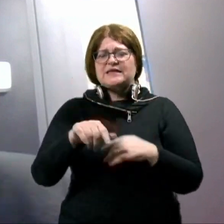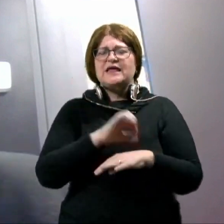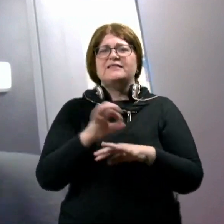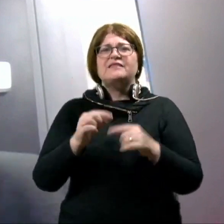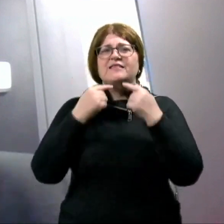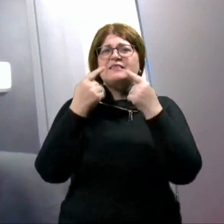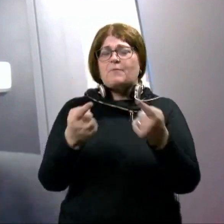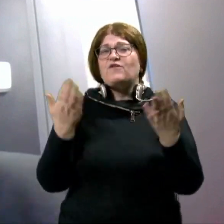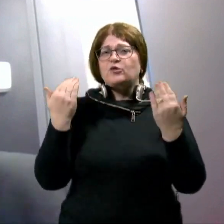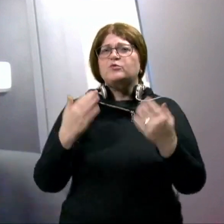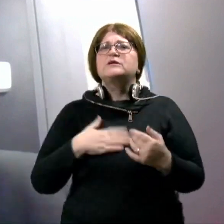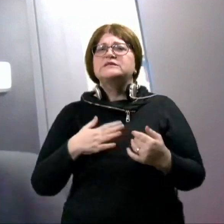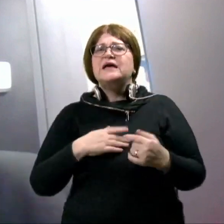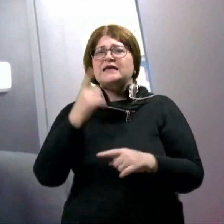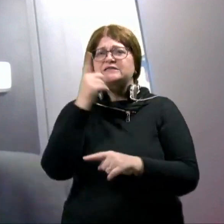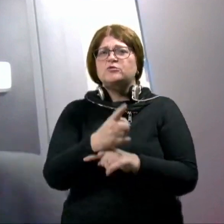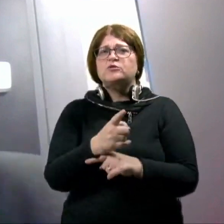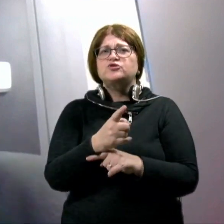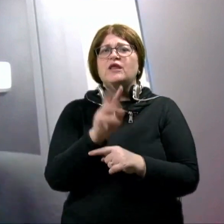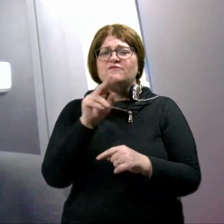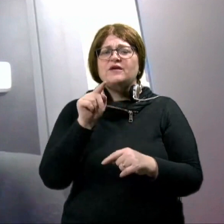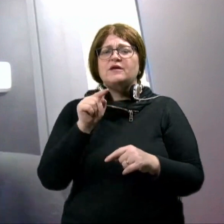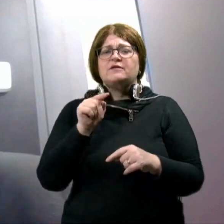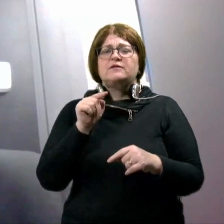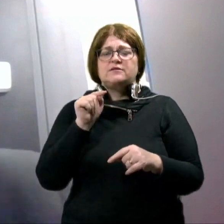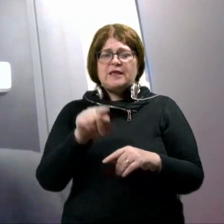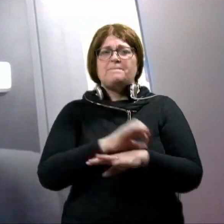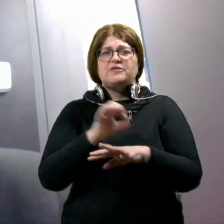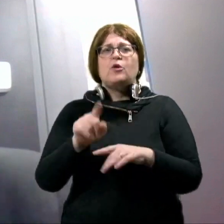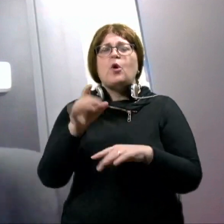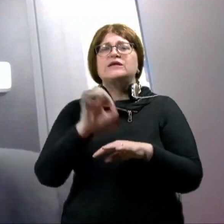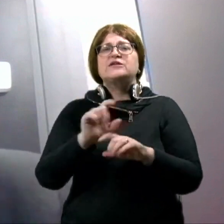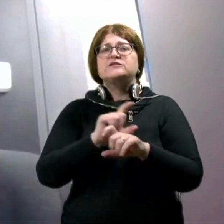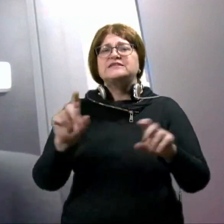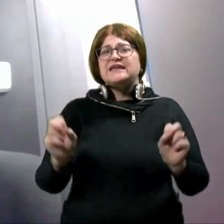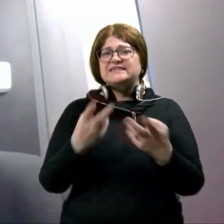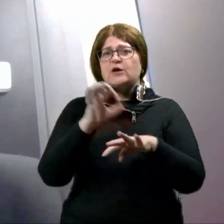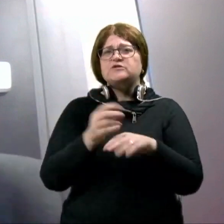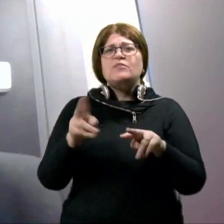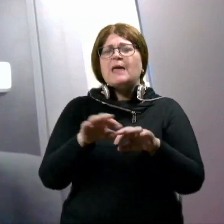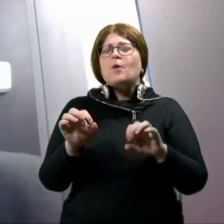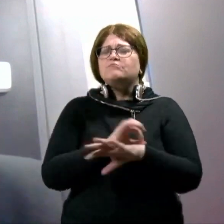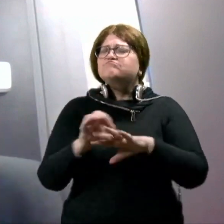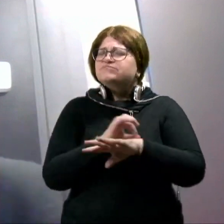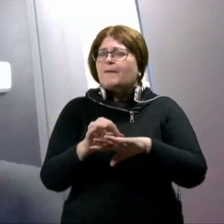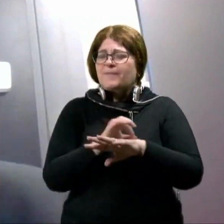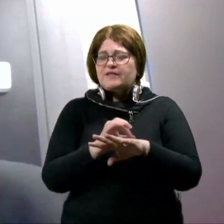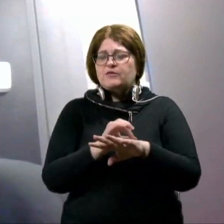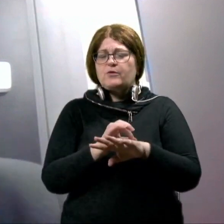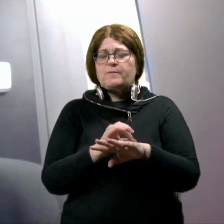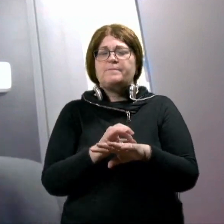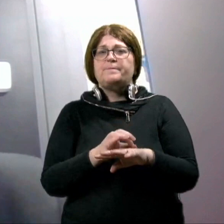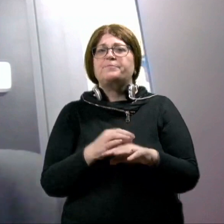dopust. Zakaj ste se odločili za dopust v tem tednu, ko je zdravstvo zrad stavke zdravnikov v bistvu najbolj na peto? In